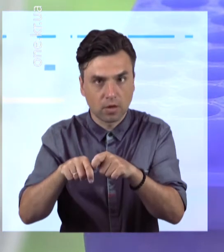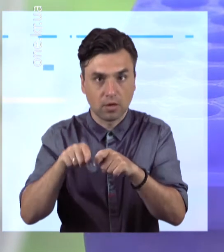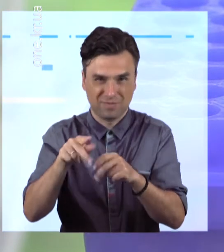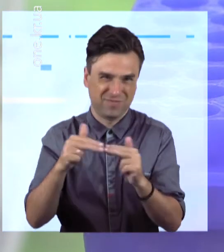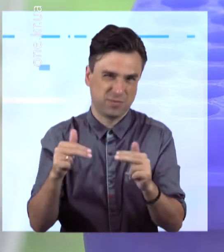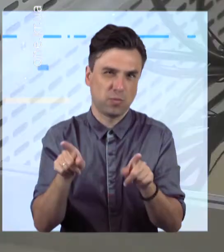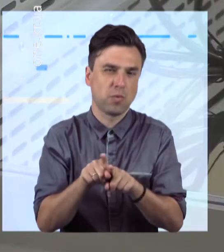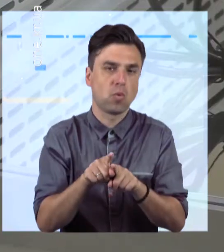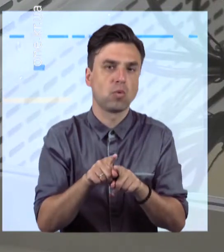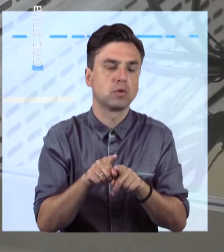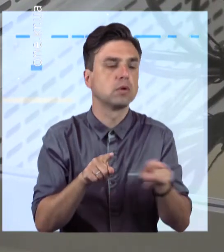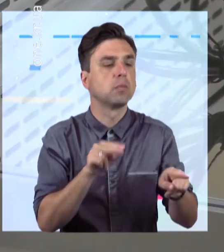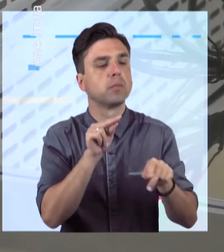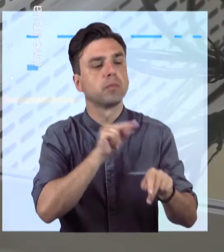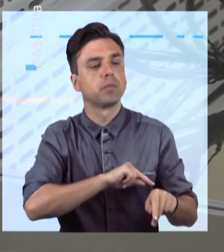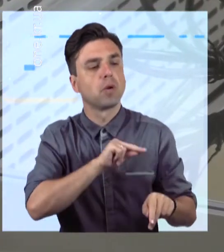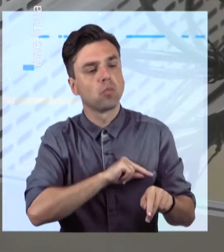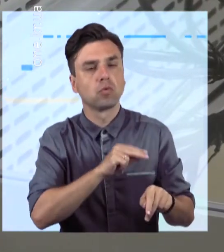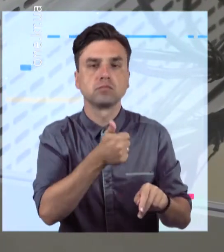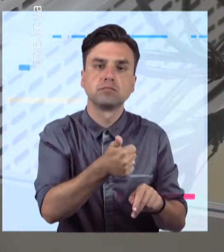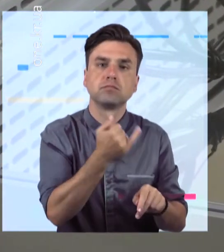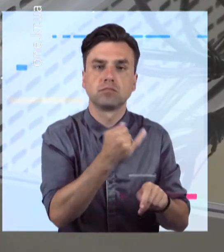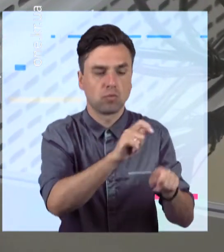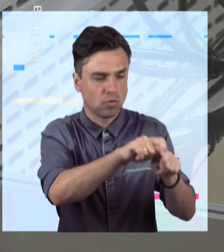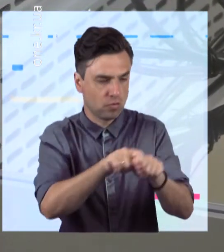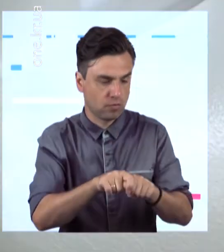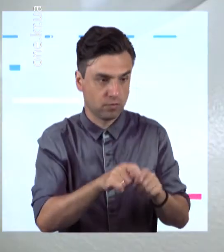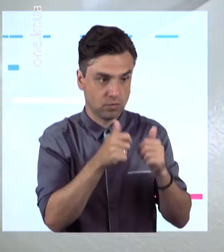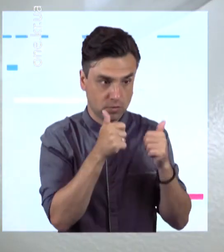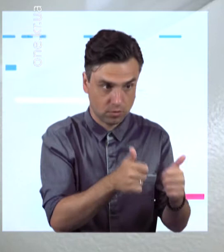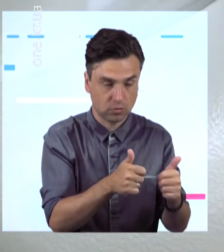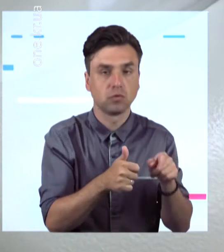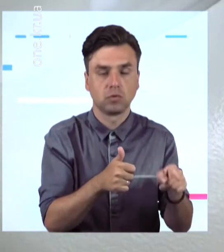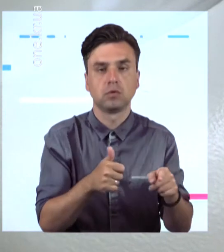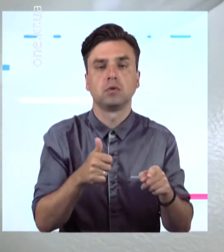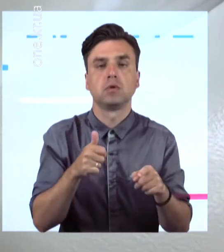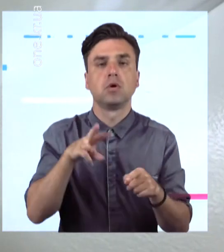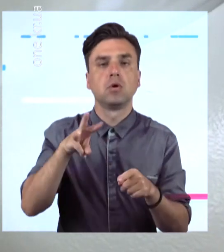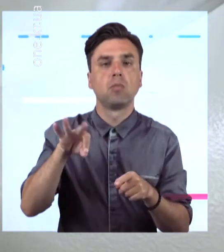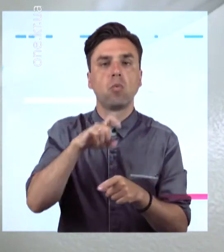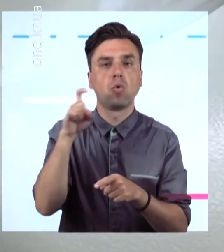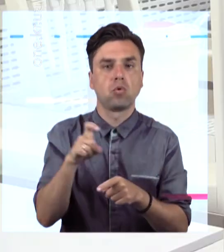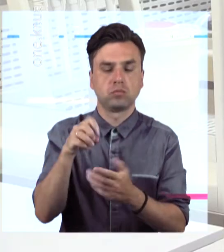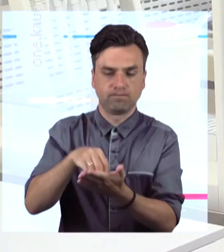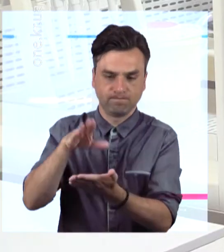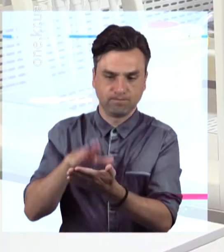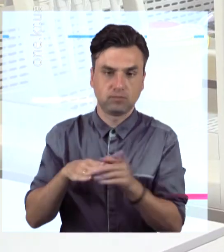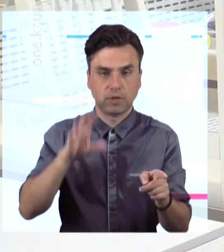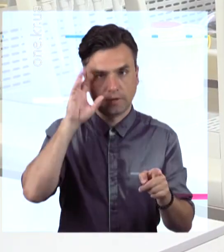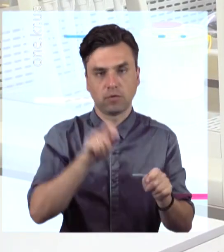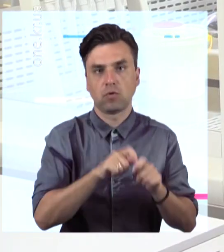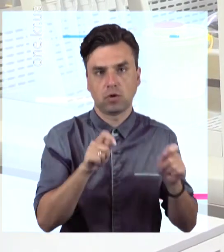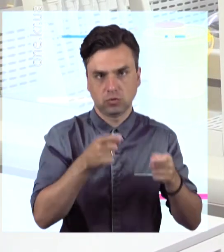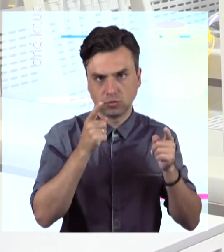дозвіл на самостійну роботу з занесенням інфекційної лікарні до реєстру МОЗ України, як такої, що виконує ПЛР-дослідження. Кузьма Шишкін,